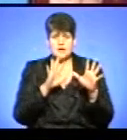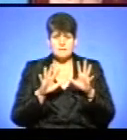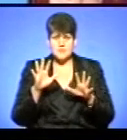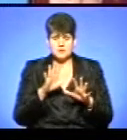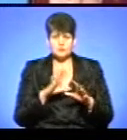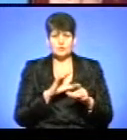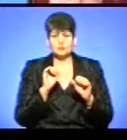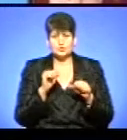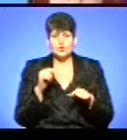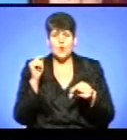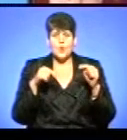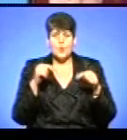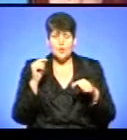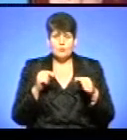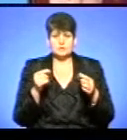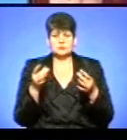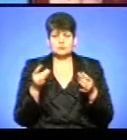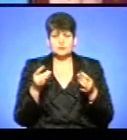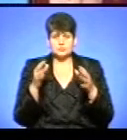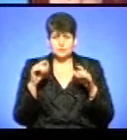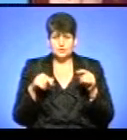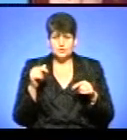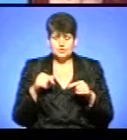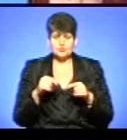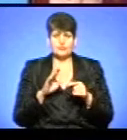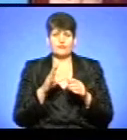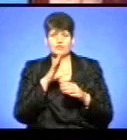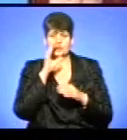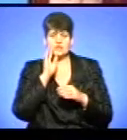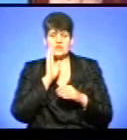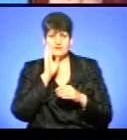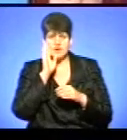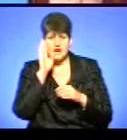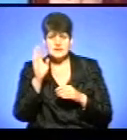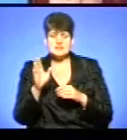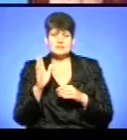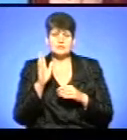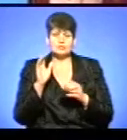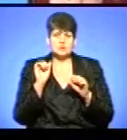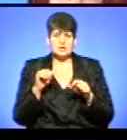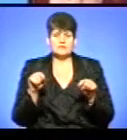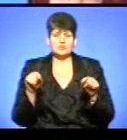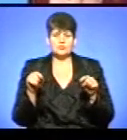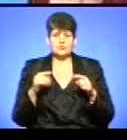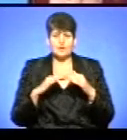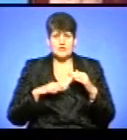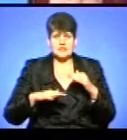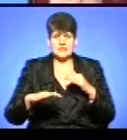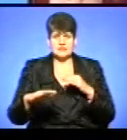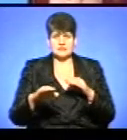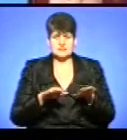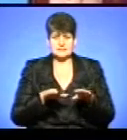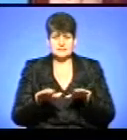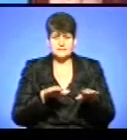Часом опади у вигляді дощу та мокрого снігу. Вночі та вранці на окремих ділянках доріг можливе утворення у желедиці. Вітер